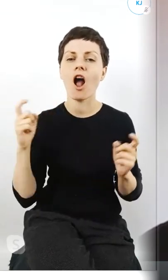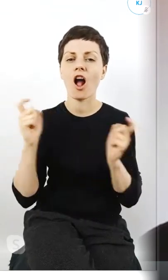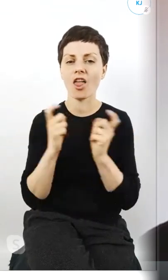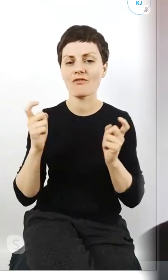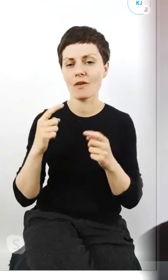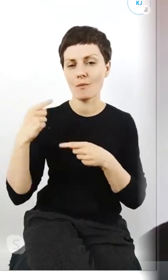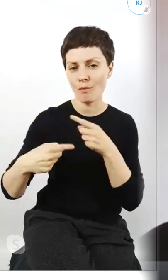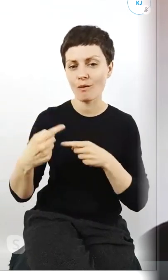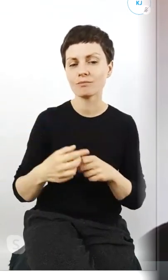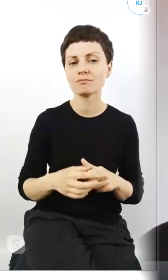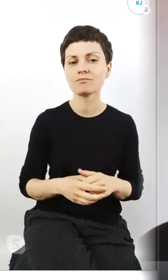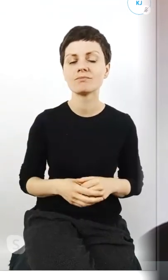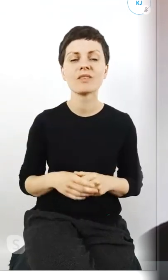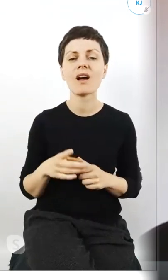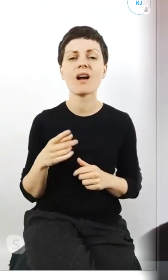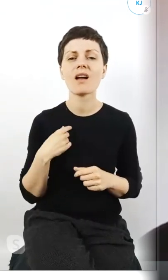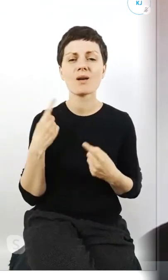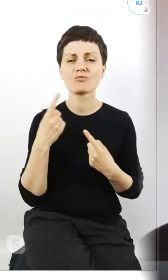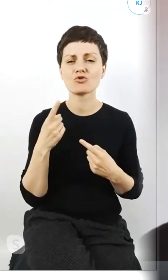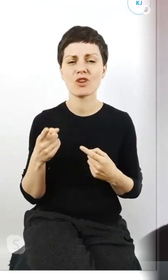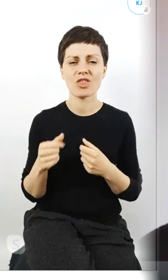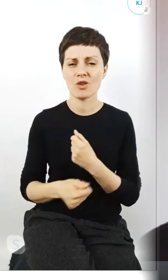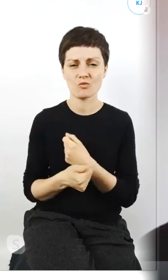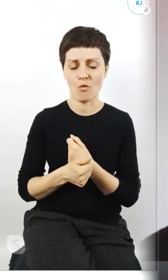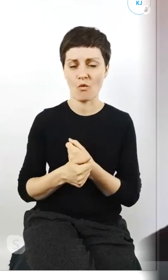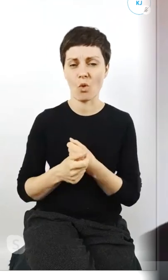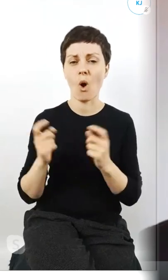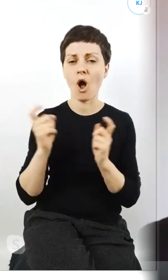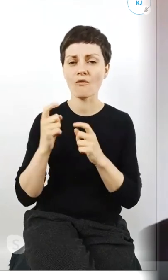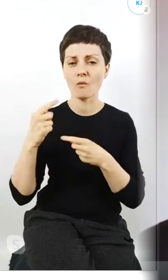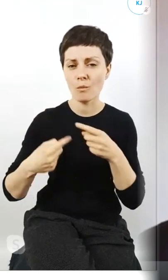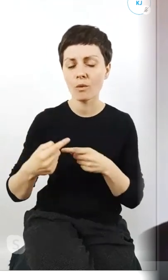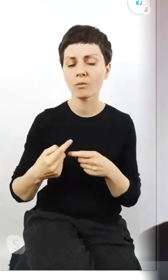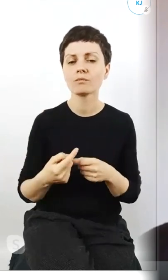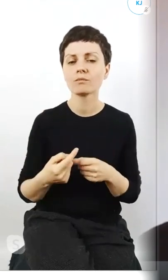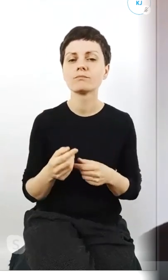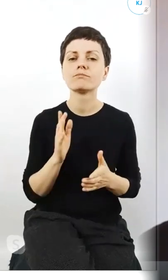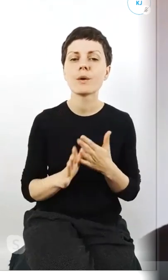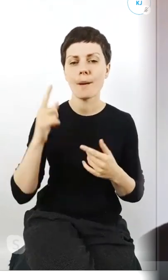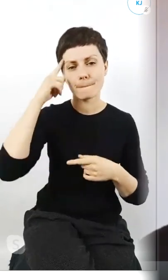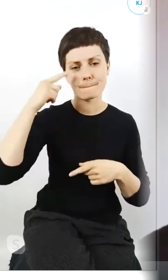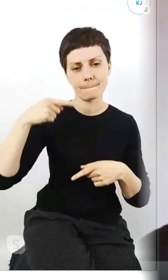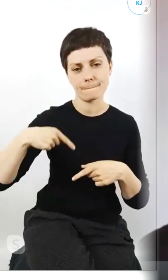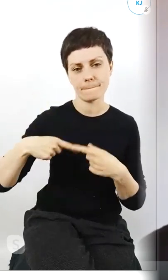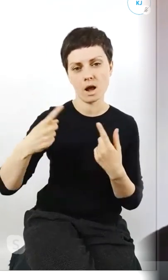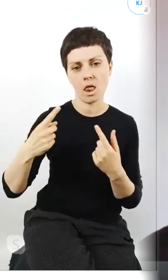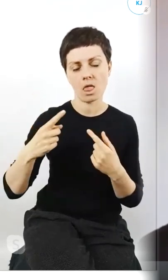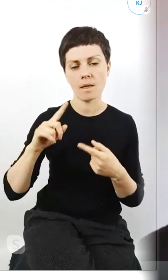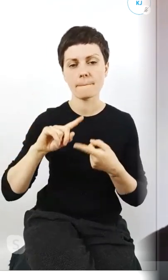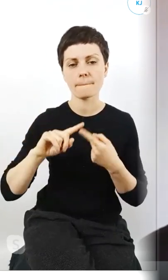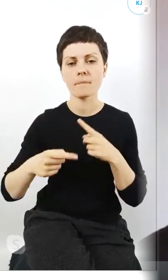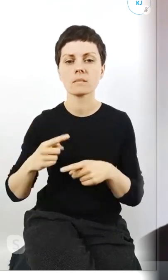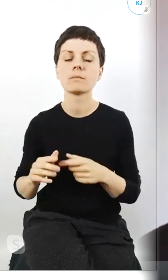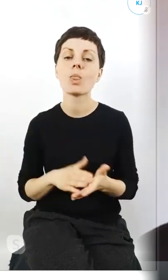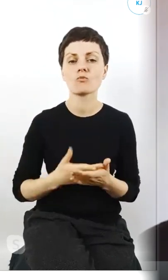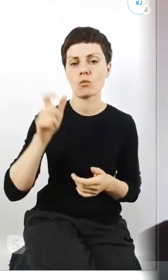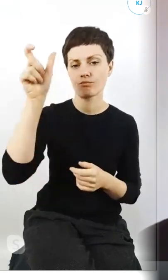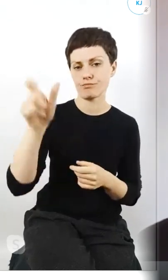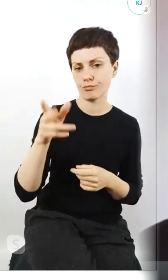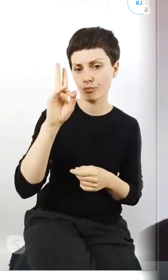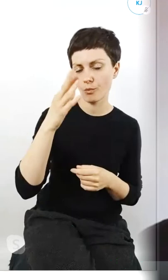nie wynika to z konfliktu pokoleń a bardziej od poglądów politycznych bo na przykład ktoś mówi